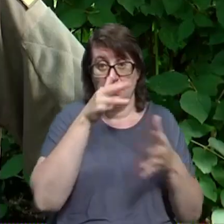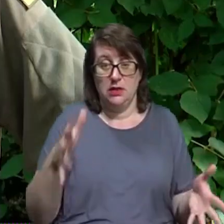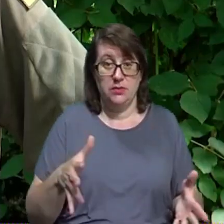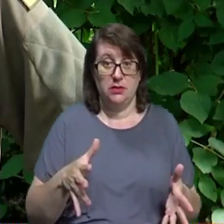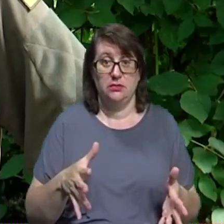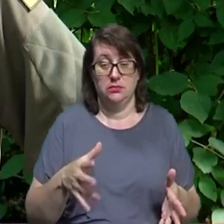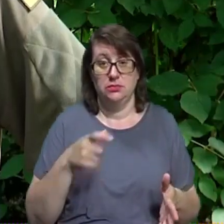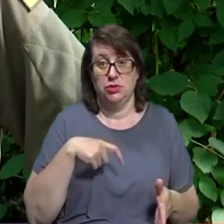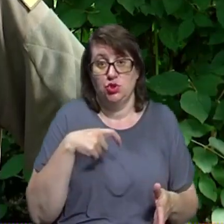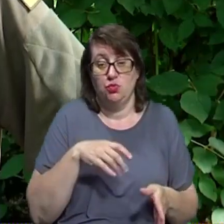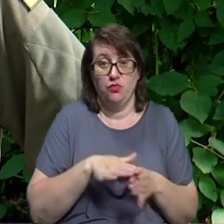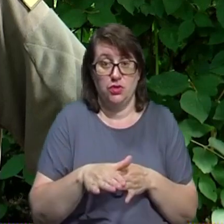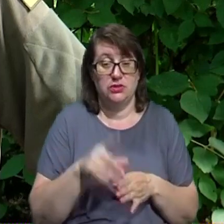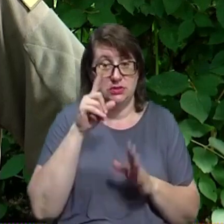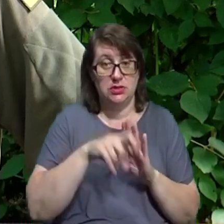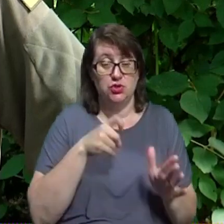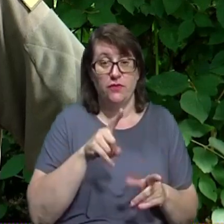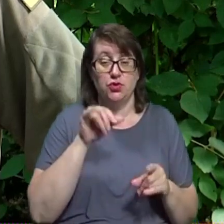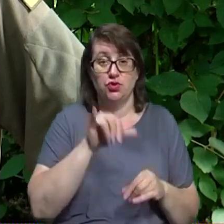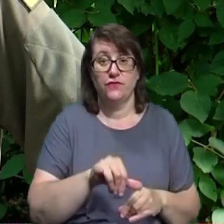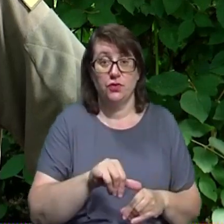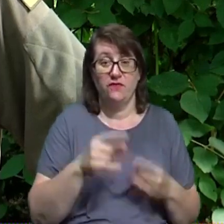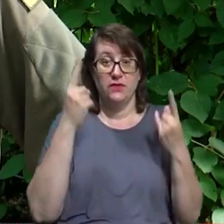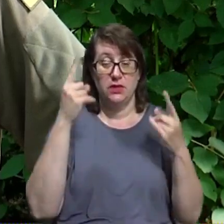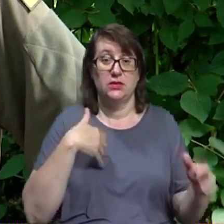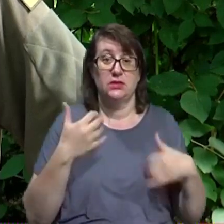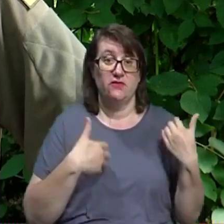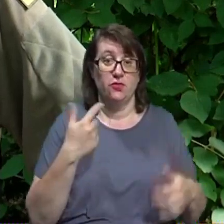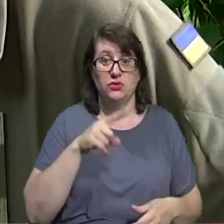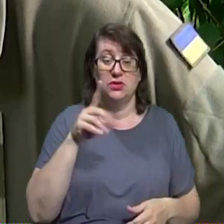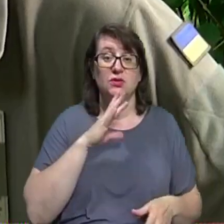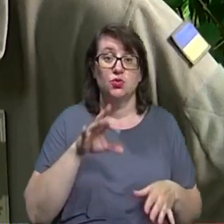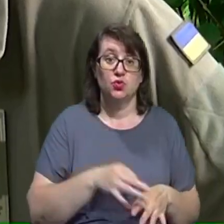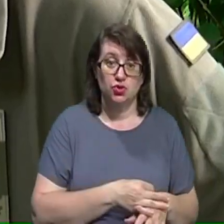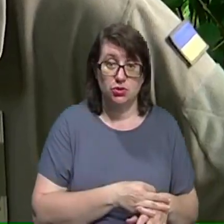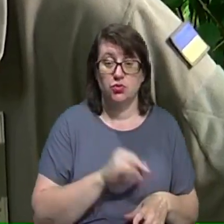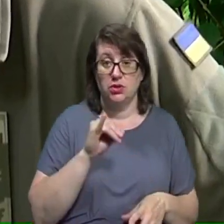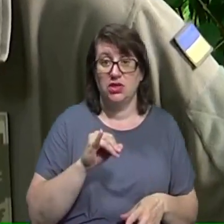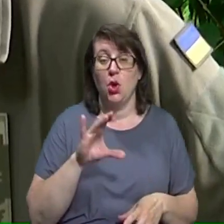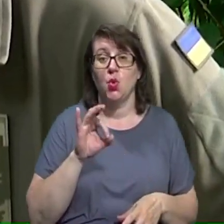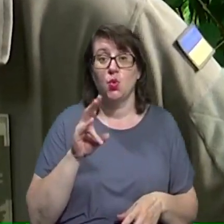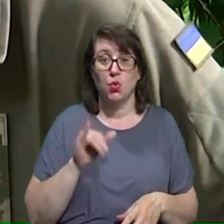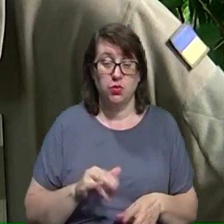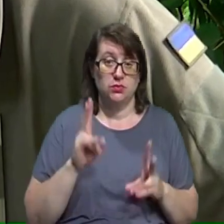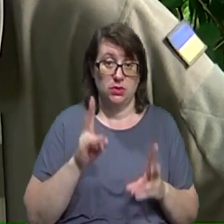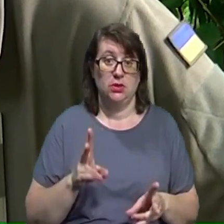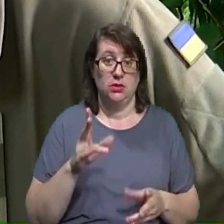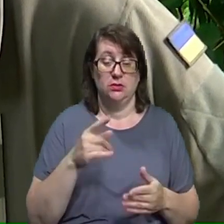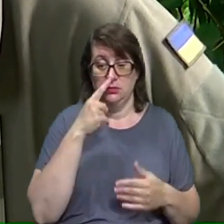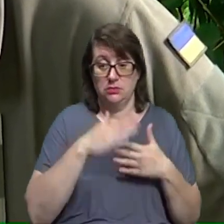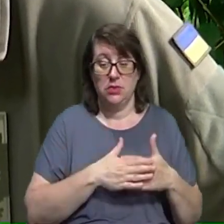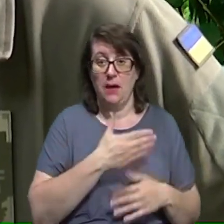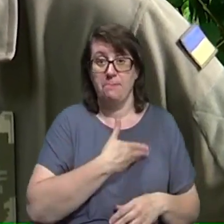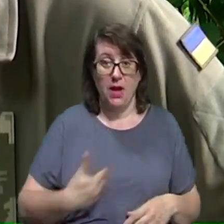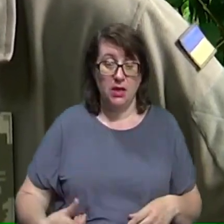З'ясувалося, що в нього велика тривога за дружиною і онуку. Якраз тоді Радомишль Малин досить активно